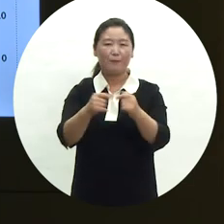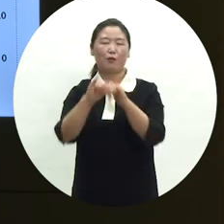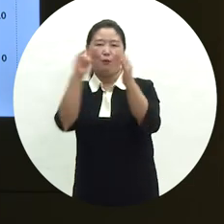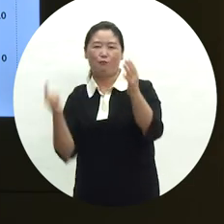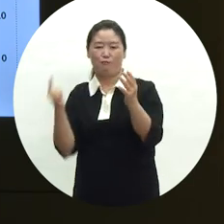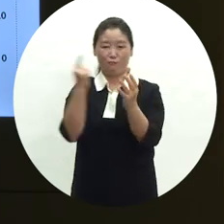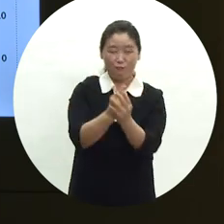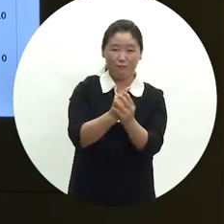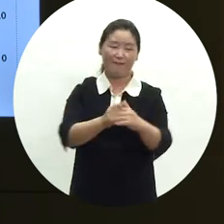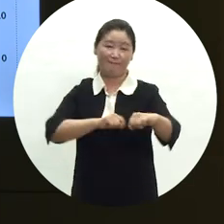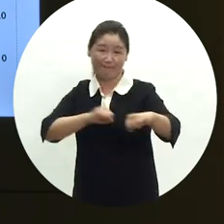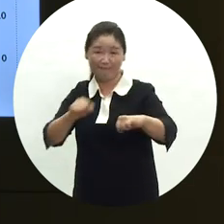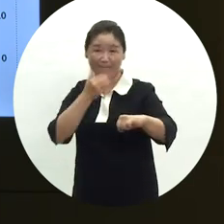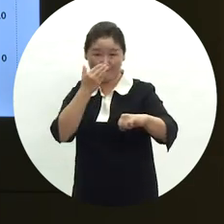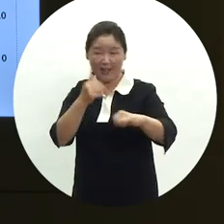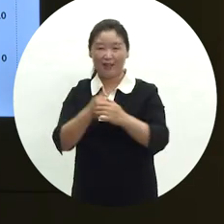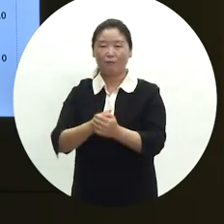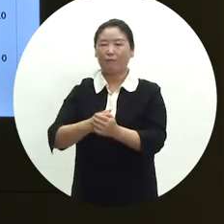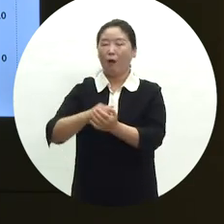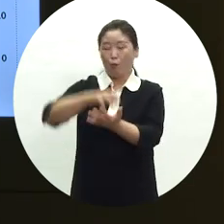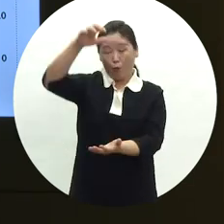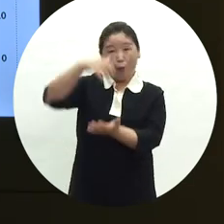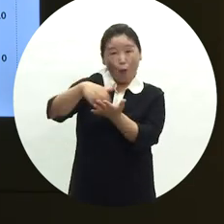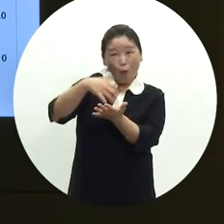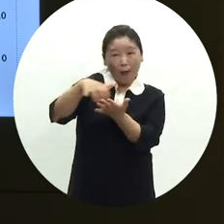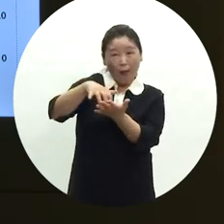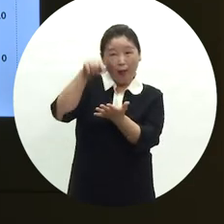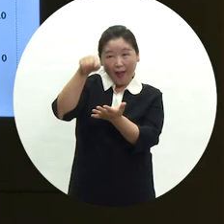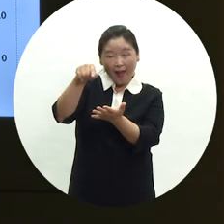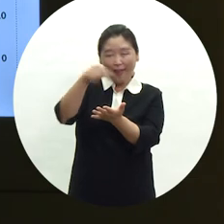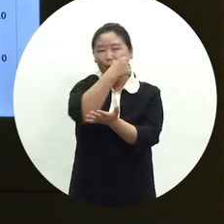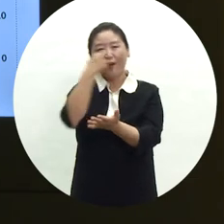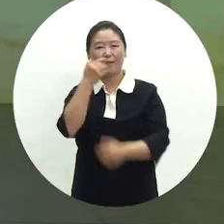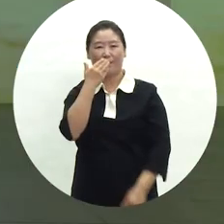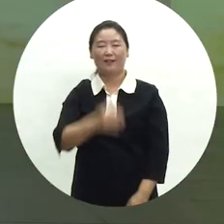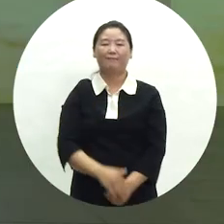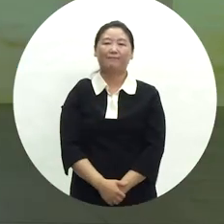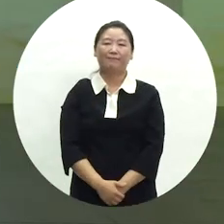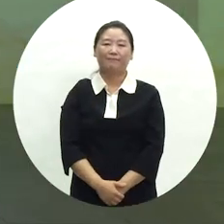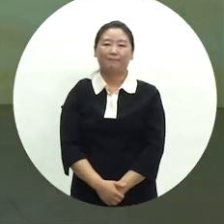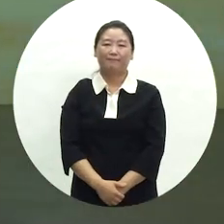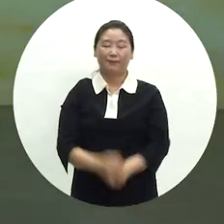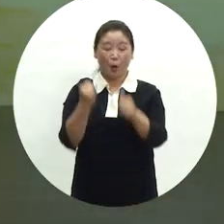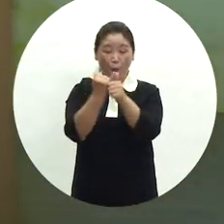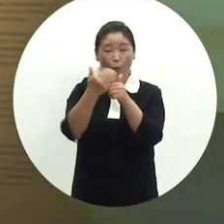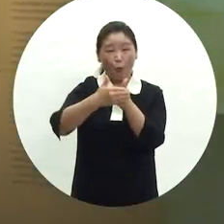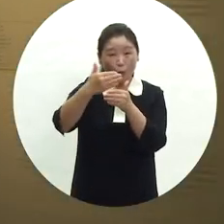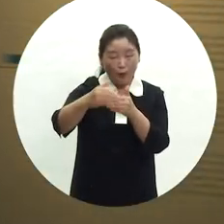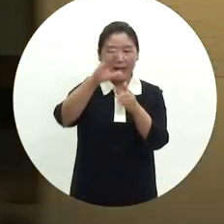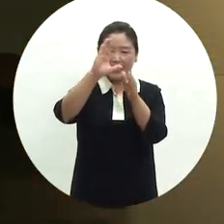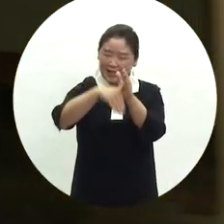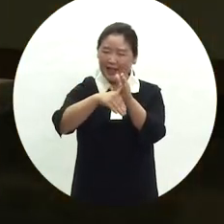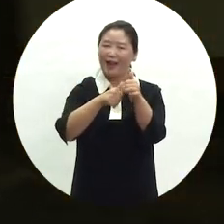일원으로 역할도 할 수 있게 되었음을 통계자료를 활용하여 소개하고 있습니다. 혼례 절차는 시대에